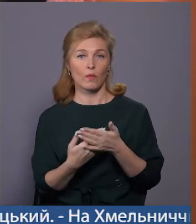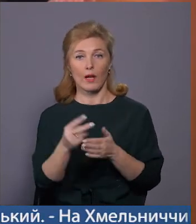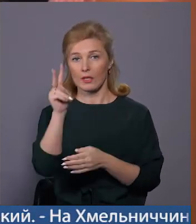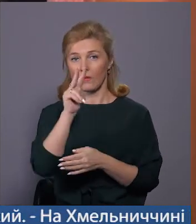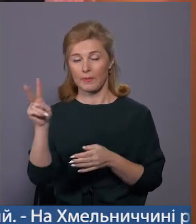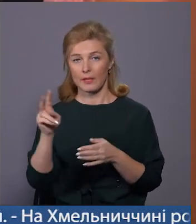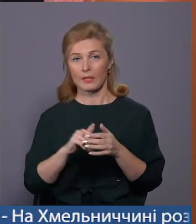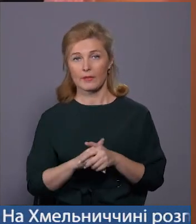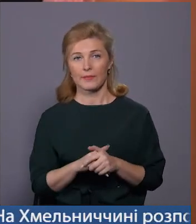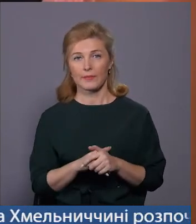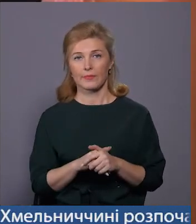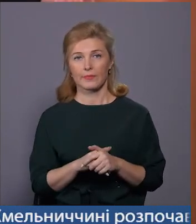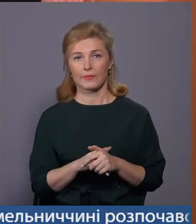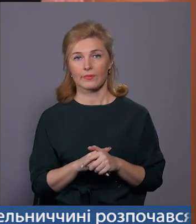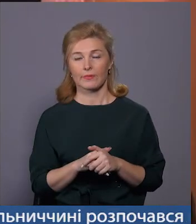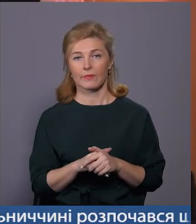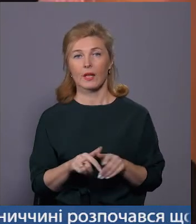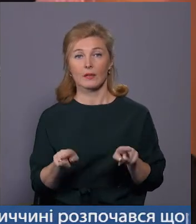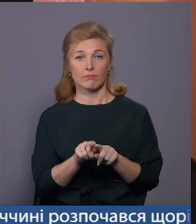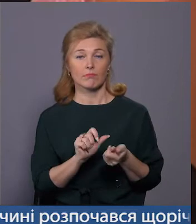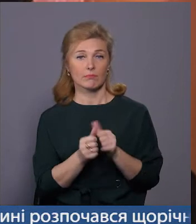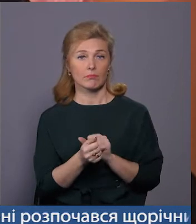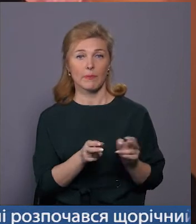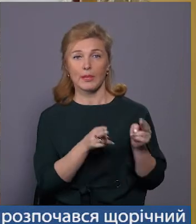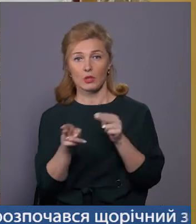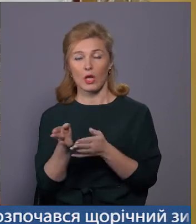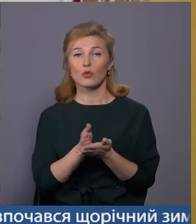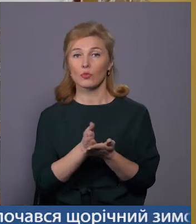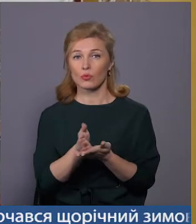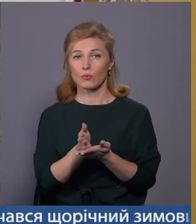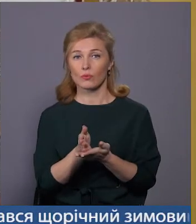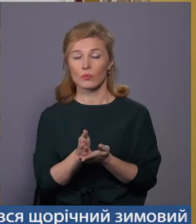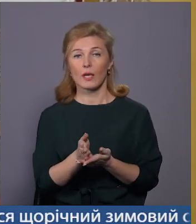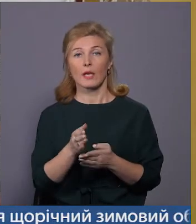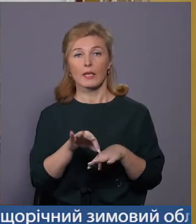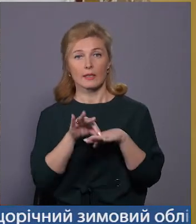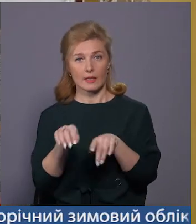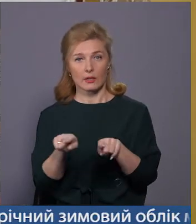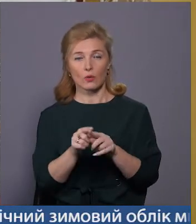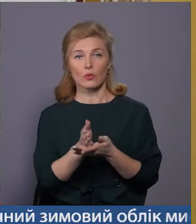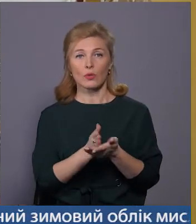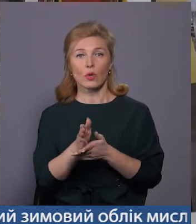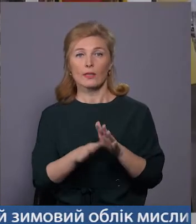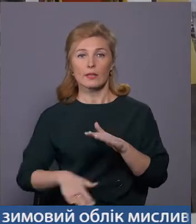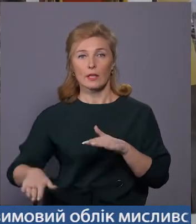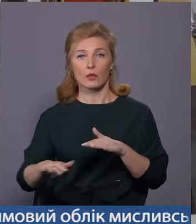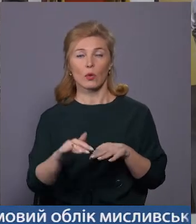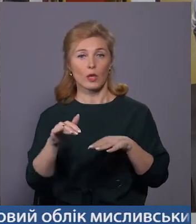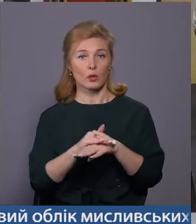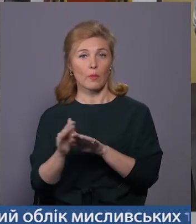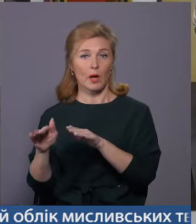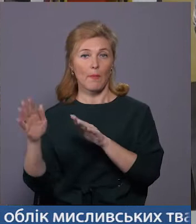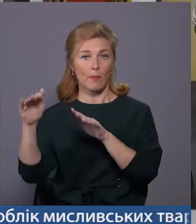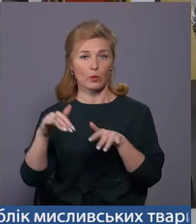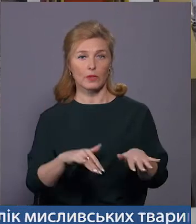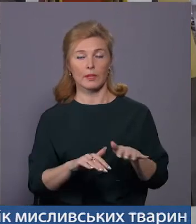місяць, по сміни приїжджаю, служу. І несе таку службу територія Добра Поділля не лише на пункті